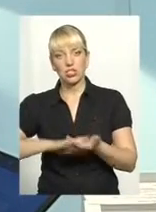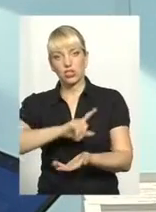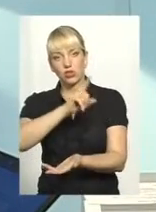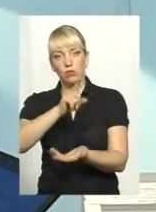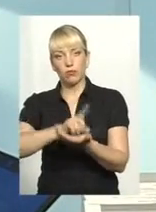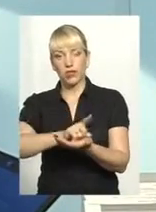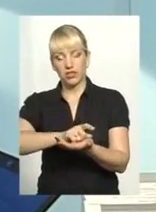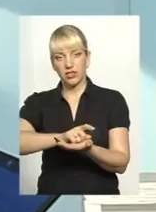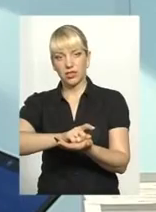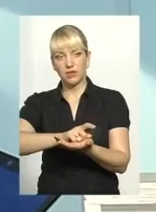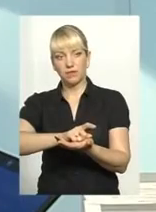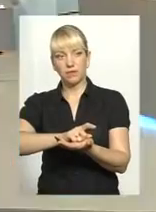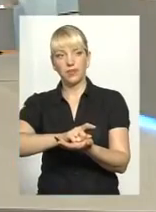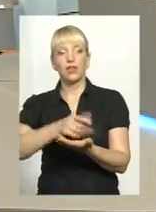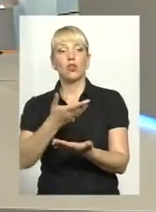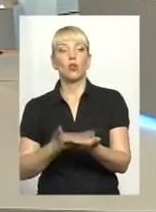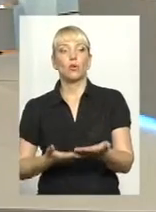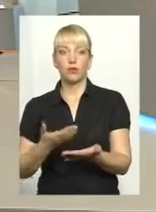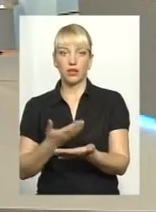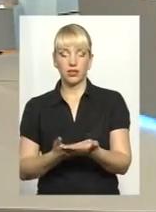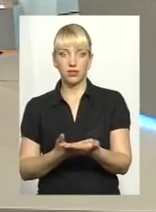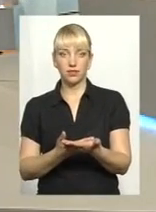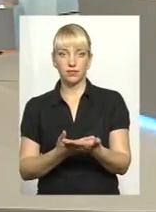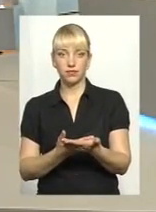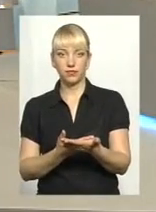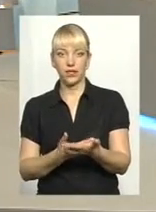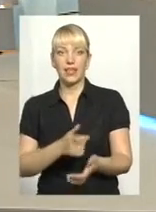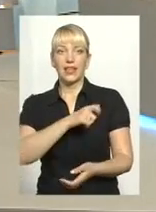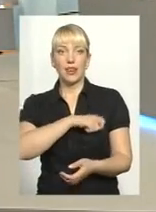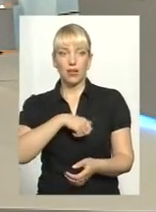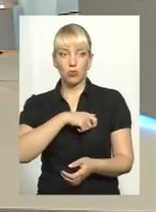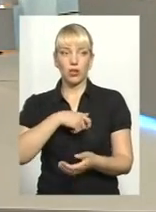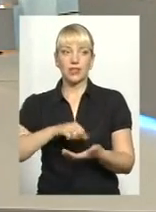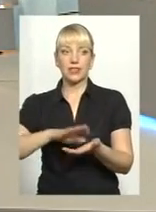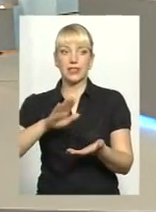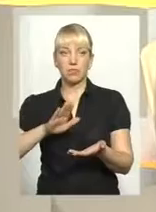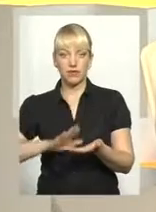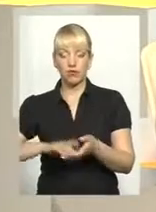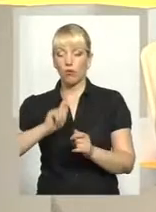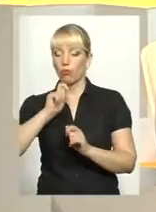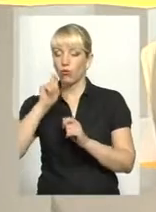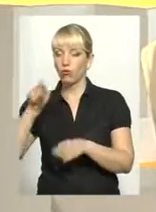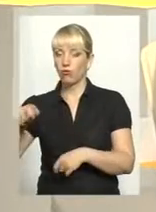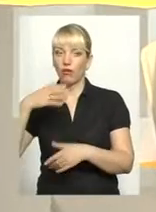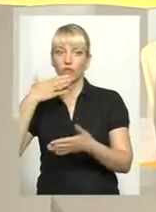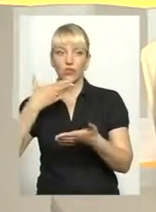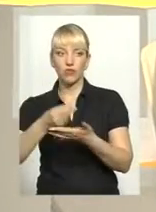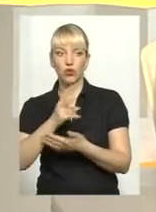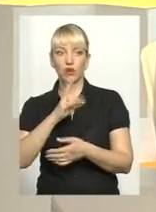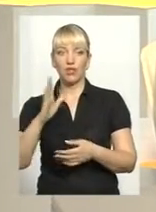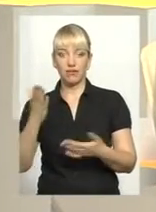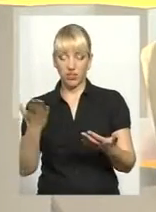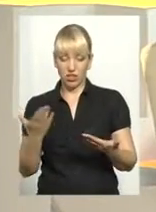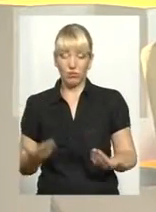'язані. Тобто з відсотком відношення. А, до прикладу, депутат записав, подарував свою квартиру, якій мешкає